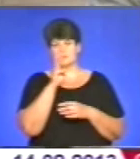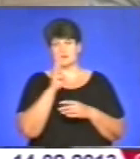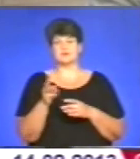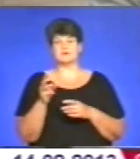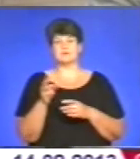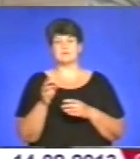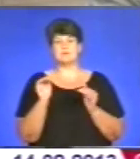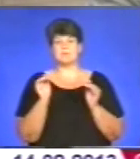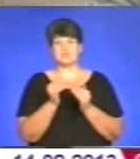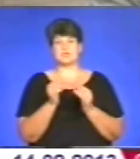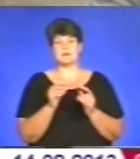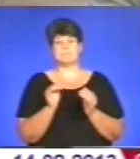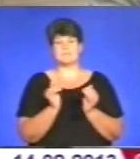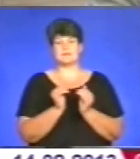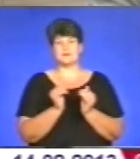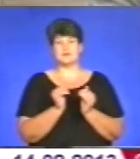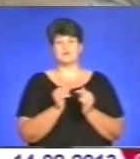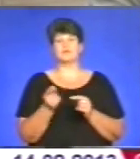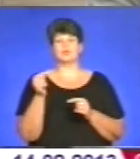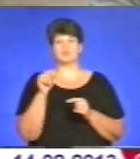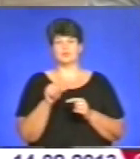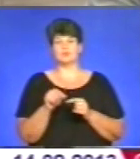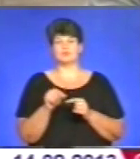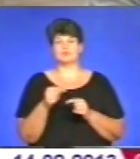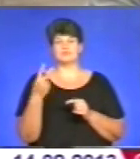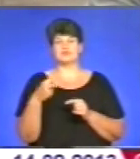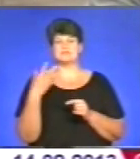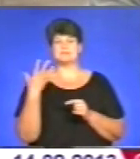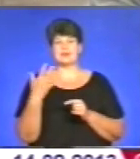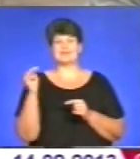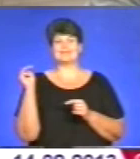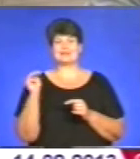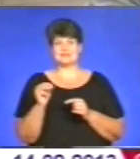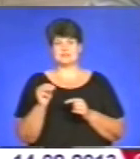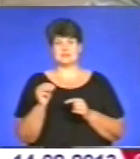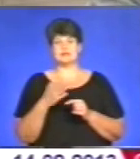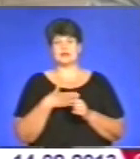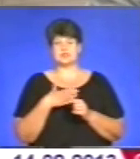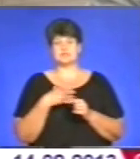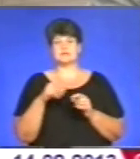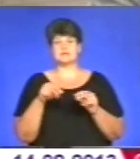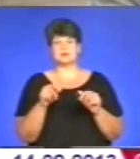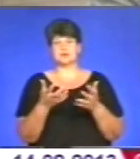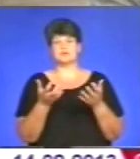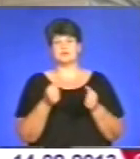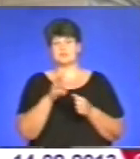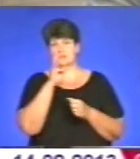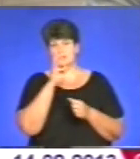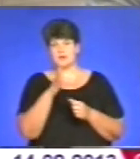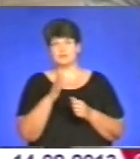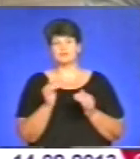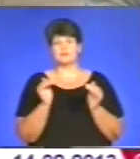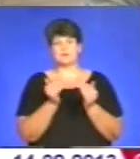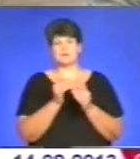розмірі менше мінімальної. Таким чином понад 25 тисяч наших земляків отримують заробітну плату в